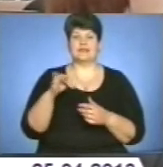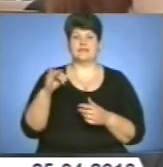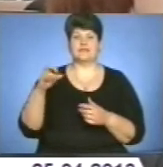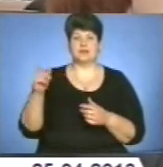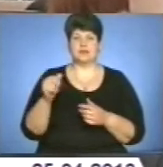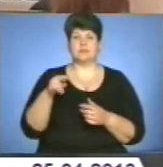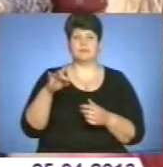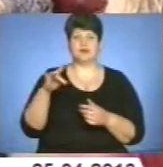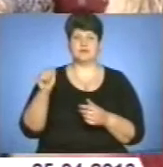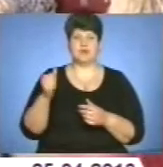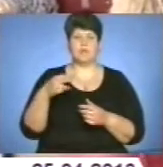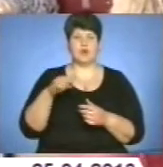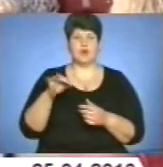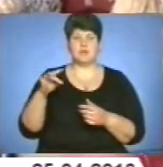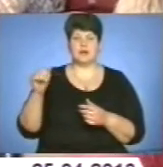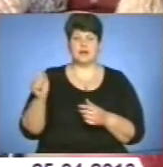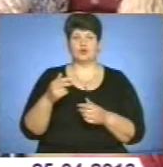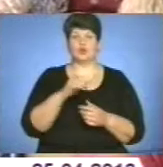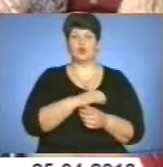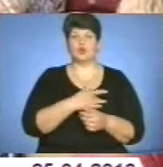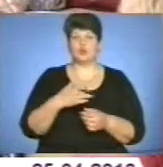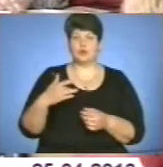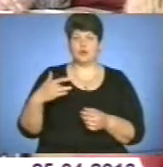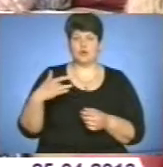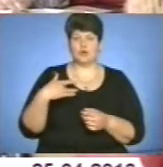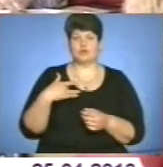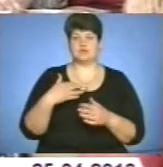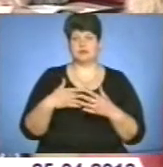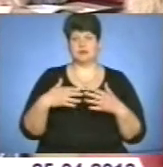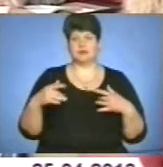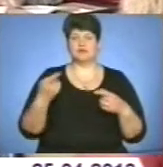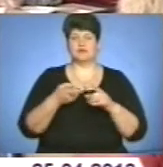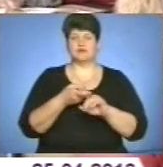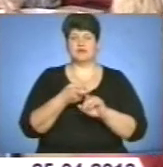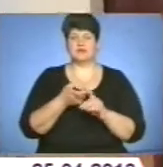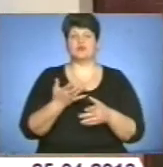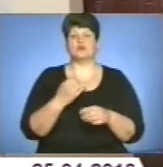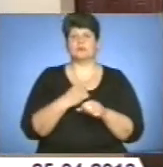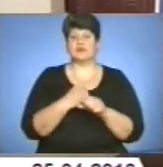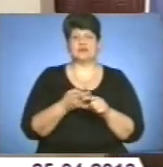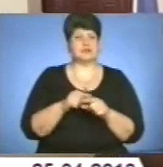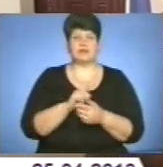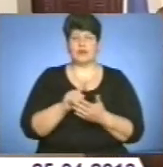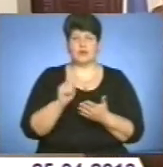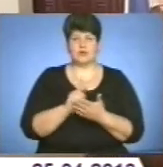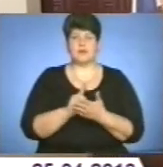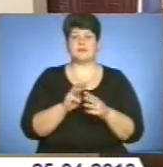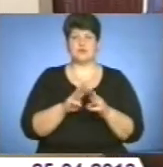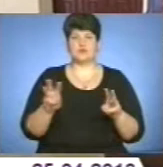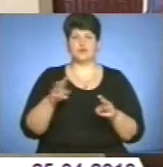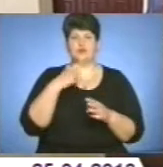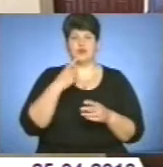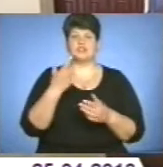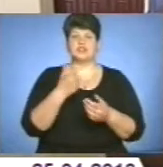кору, паратиту, поліомеліту, туберкульозу, гепатиту Б, краснухи та гемофільної інфекції. За законом робити їх не обов'язково. Проте, міністр наголошує,